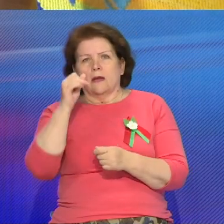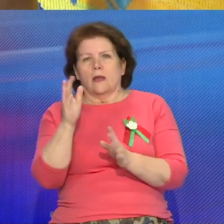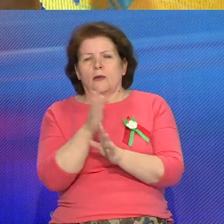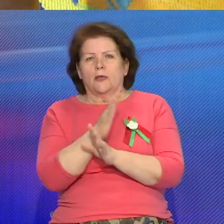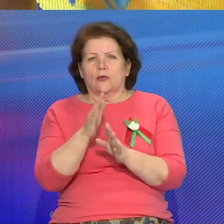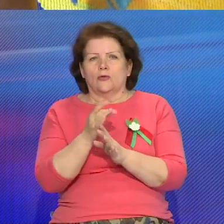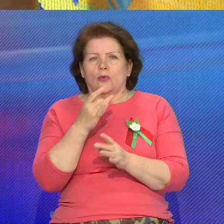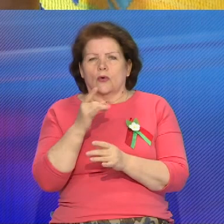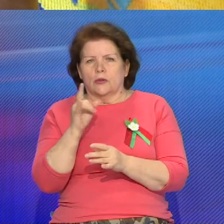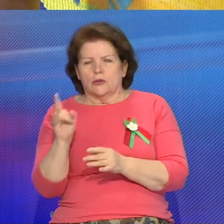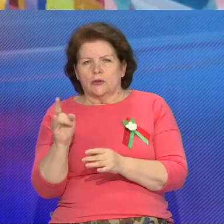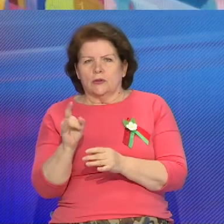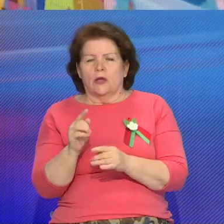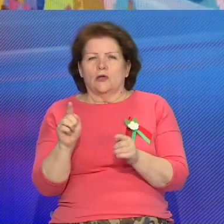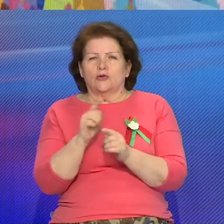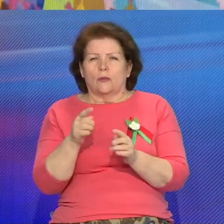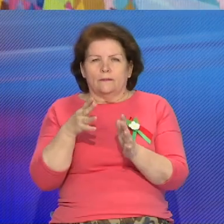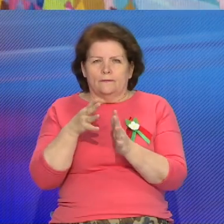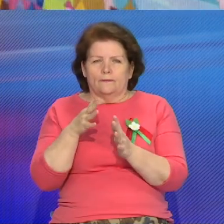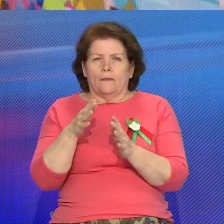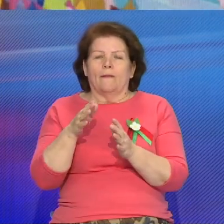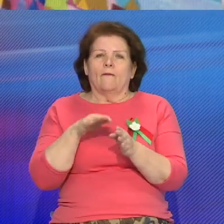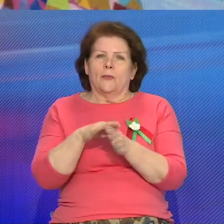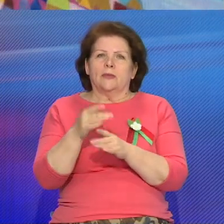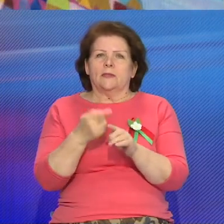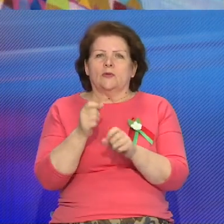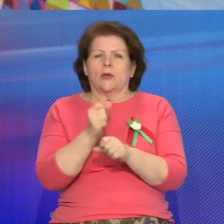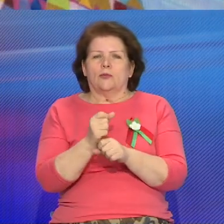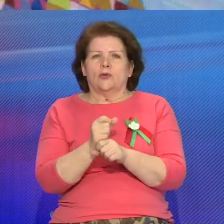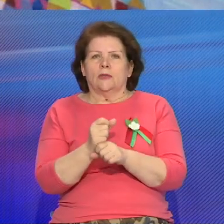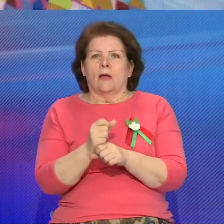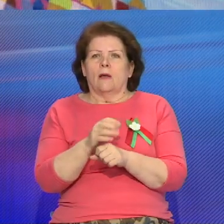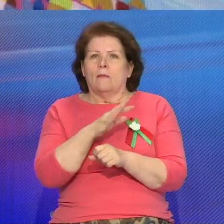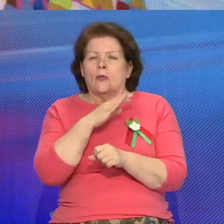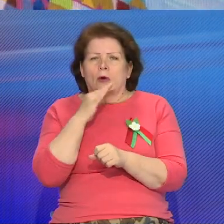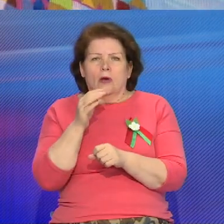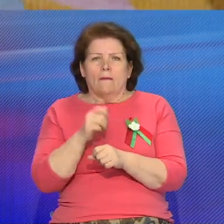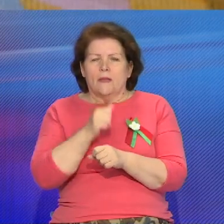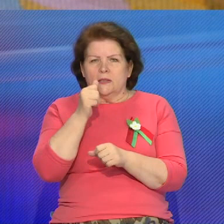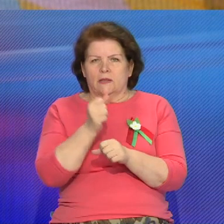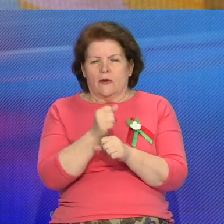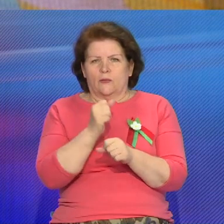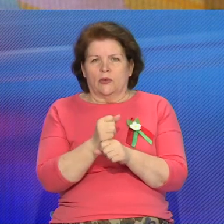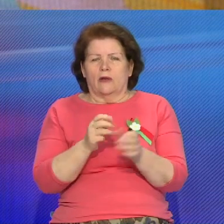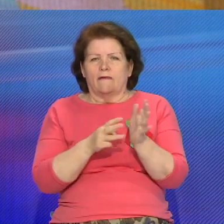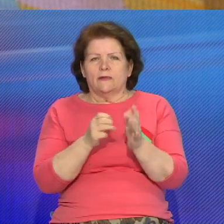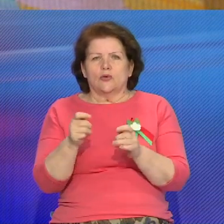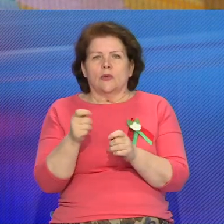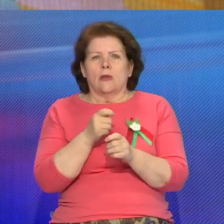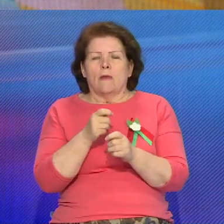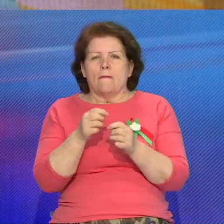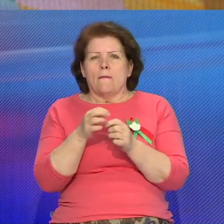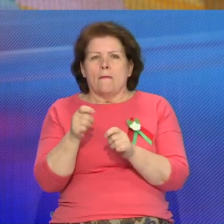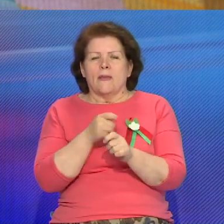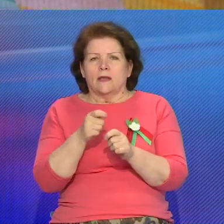Для увасаблення оригінальныя задумы ткачыся спатрэбеліся месяцы карпатлівай працы і больш за 800 метраў нітак і пражи розных